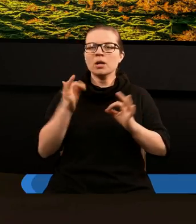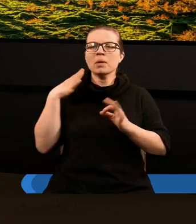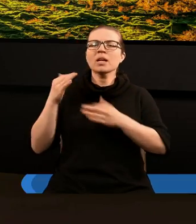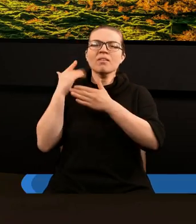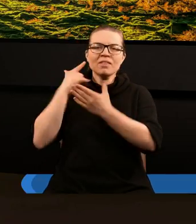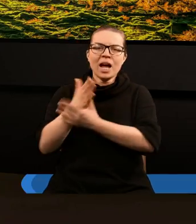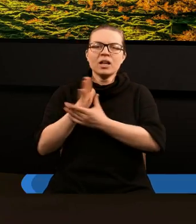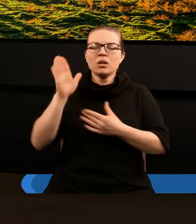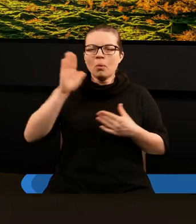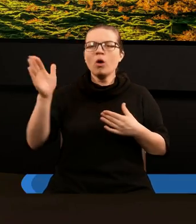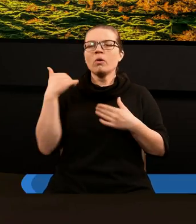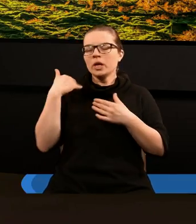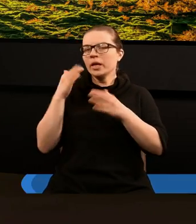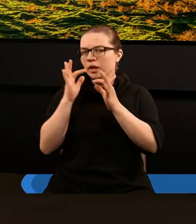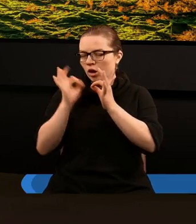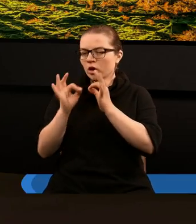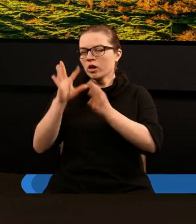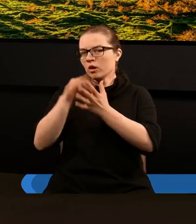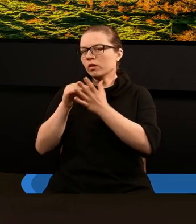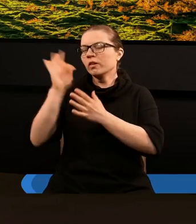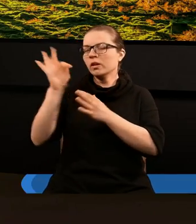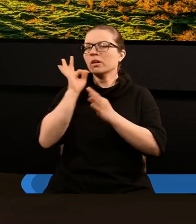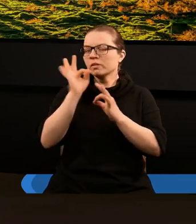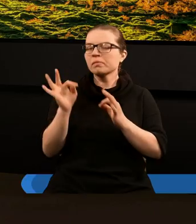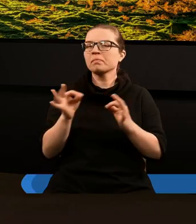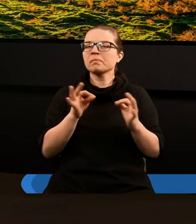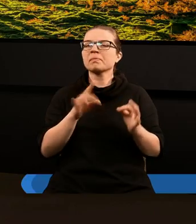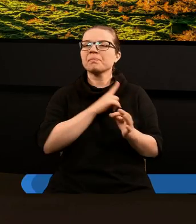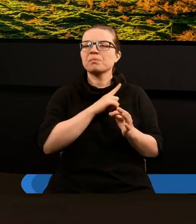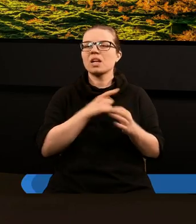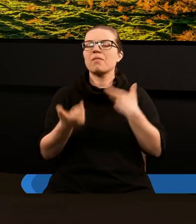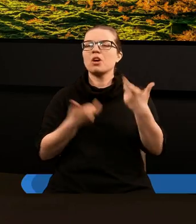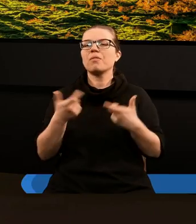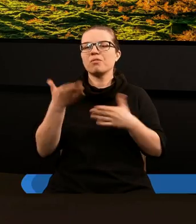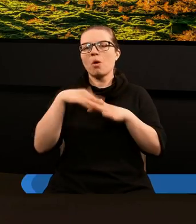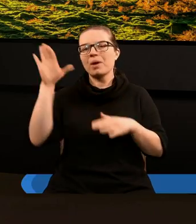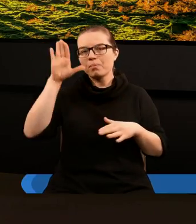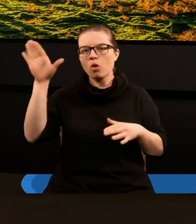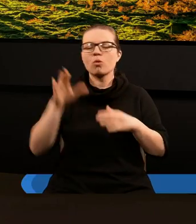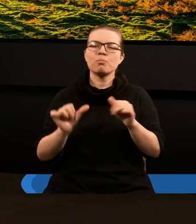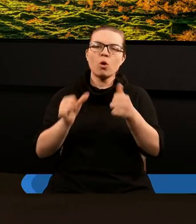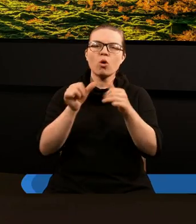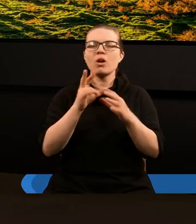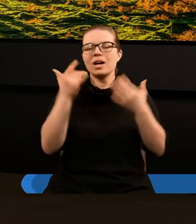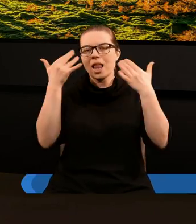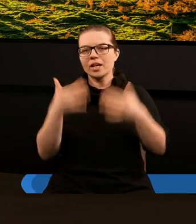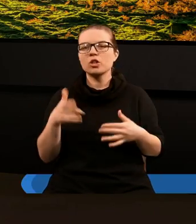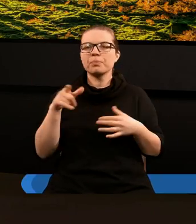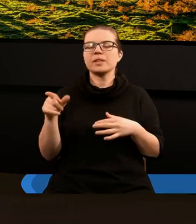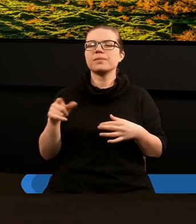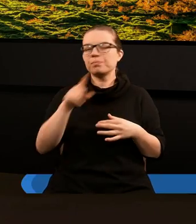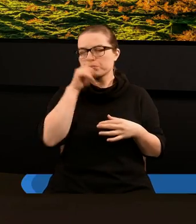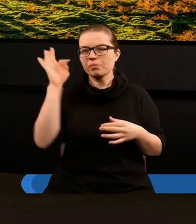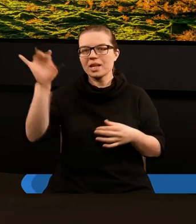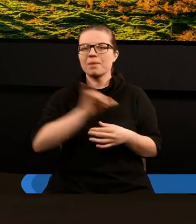Bogu i żeby przejść przez te trudne doświadczenia, które będzie na nich, wobec bestii, wobec posągu, wobec liczby jego,